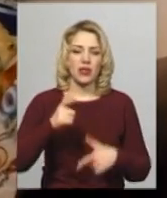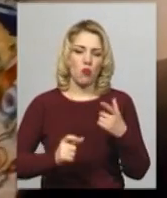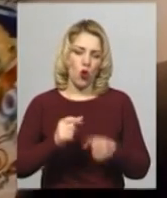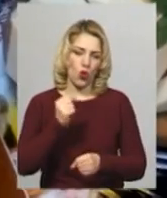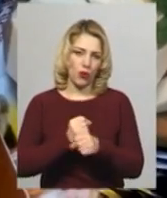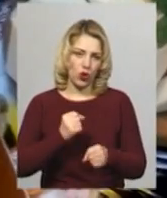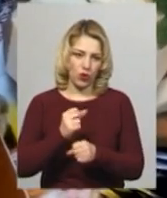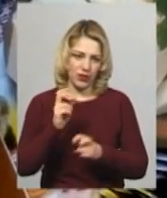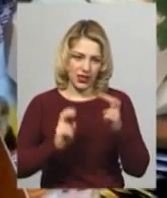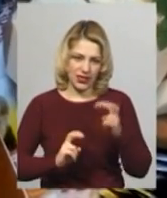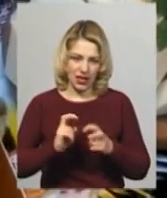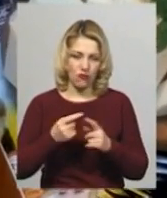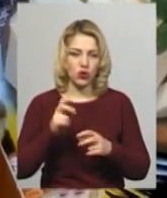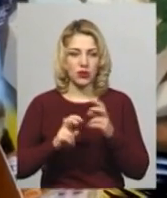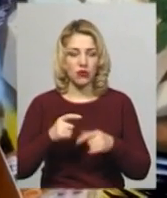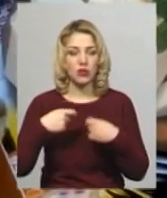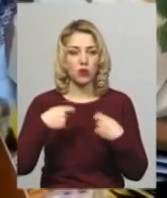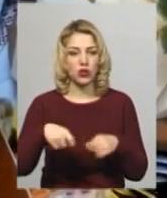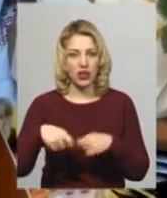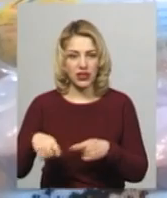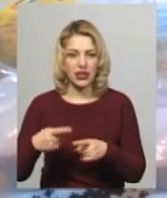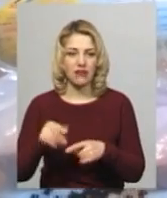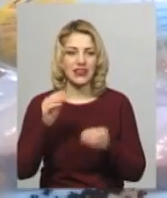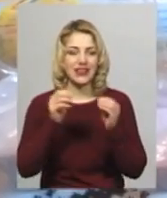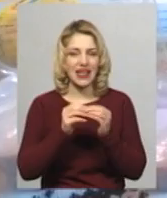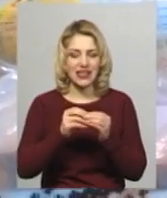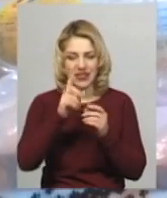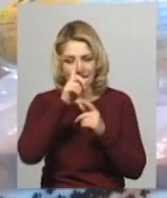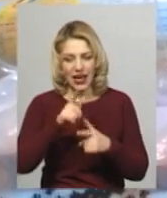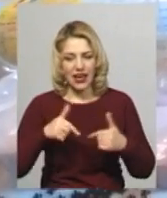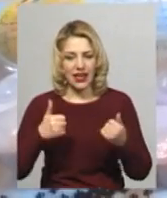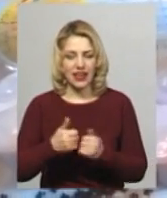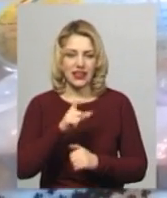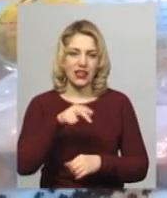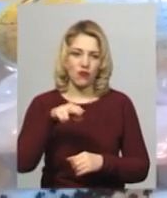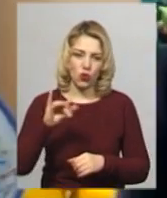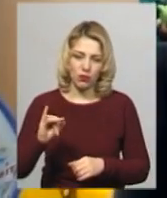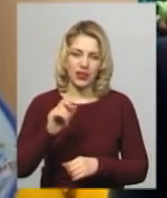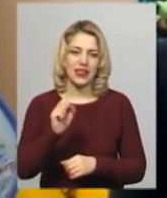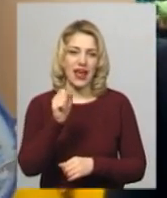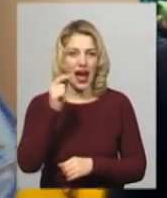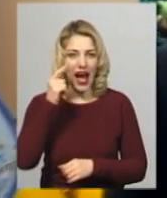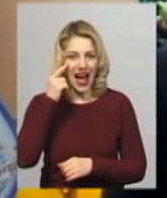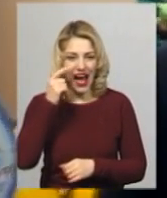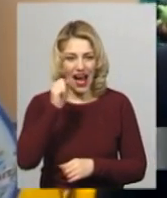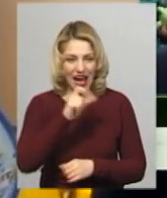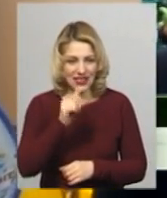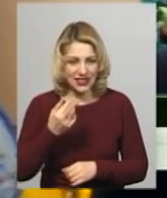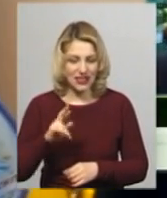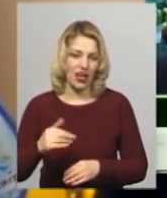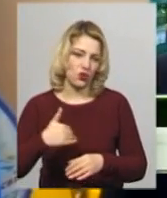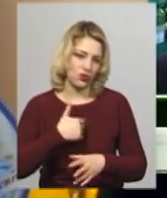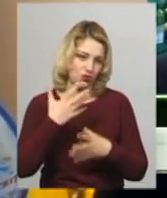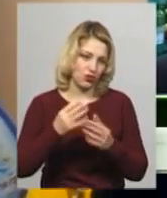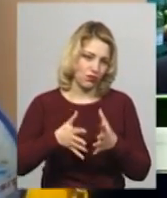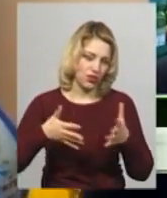його словами, підприємство експортує свою продукцію в близько 10 країн Європи та Азії, але потужності заводу більші. Маємо надію поспілкуватися